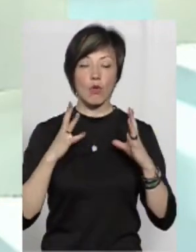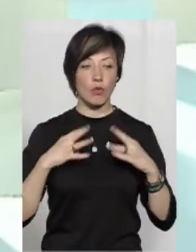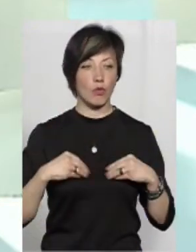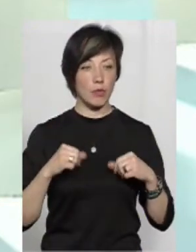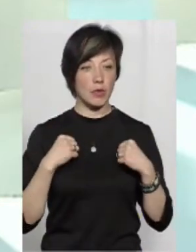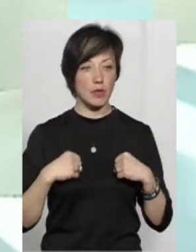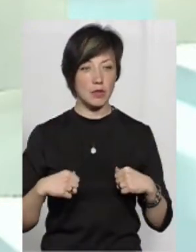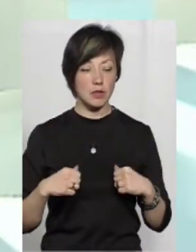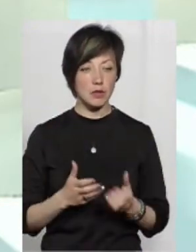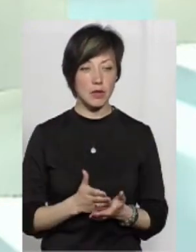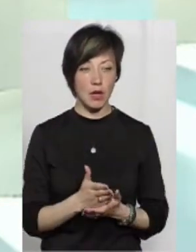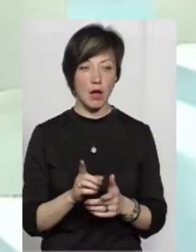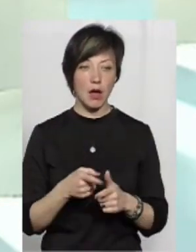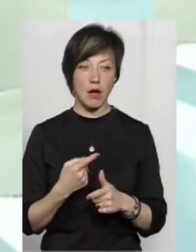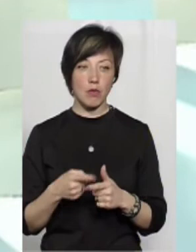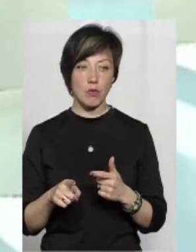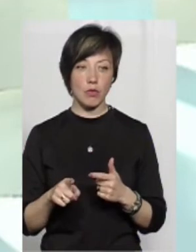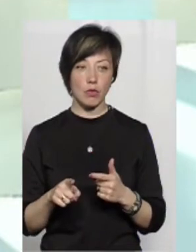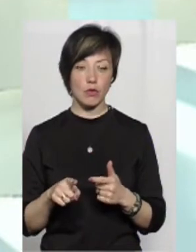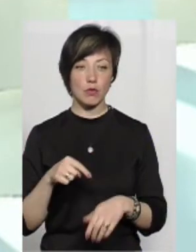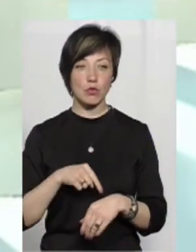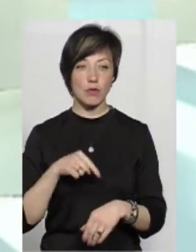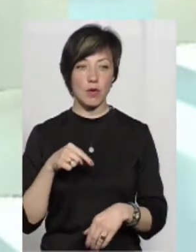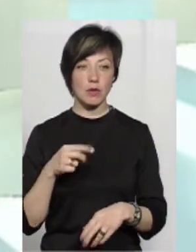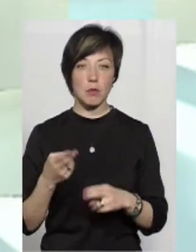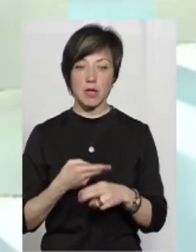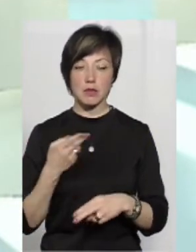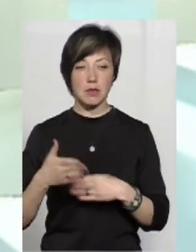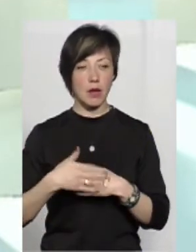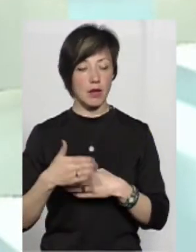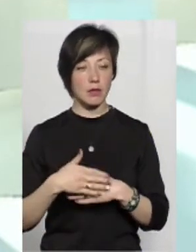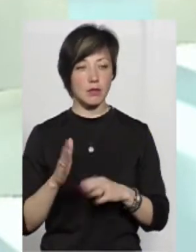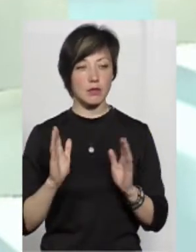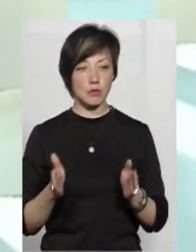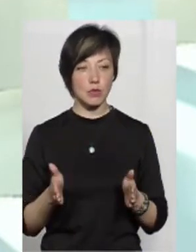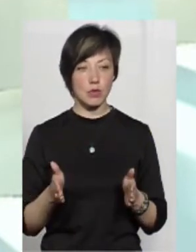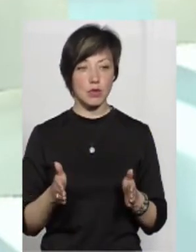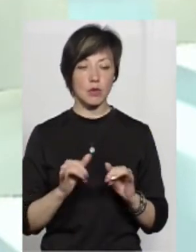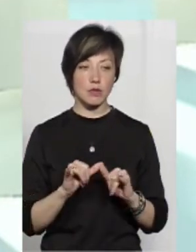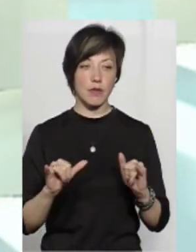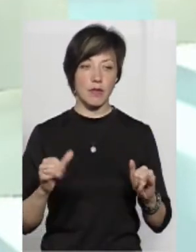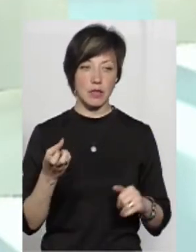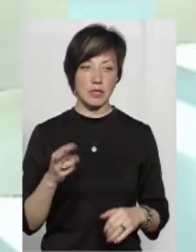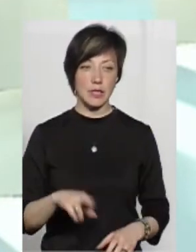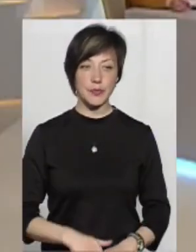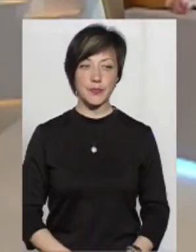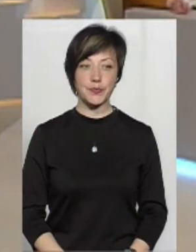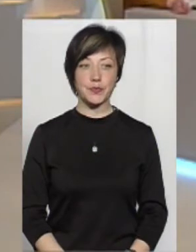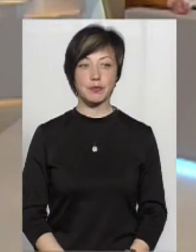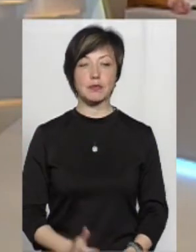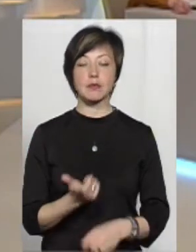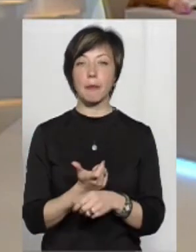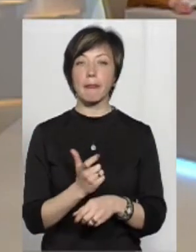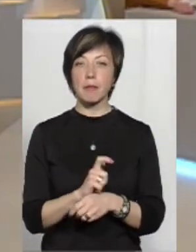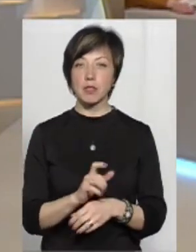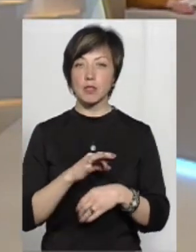стане в нужне русло, або вона буде відчувати безнакараність, і воно буде розвиватися. Ми зараз більше